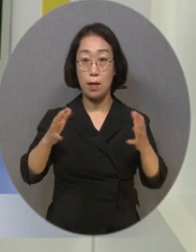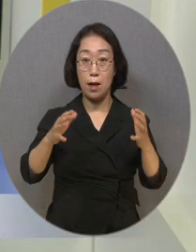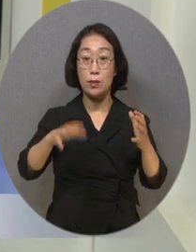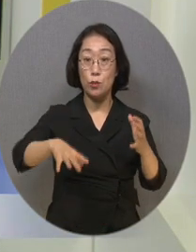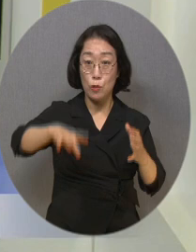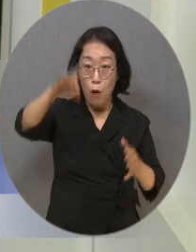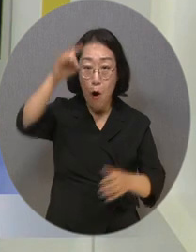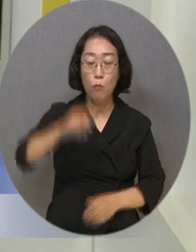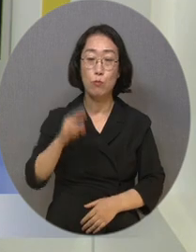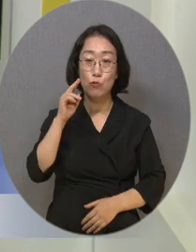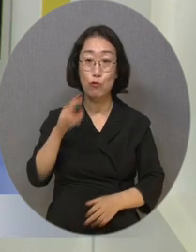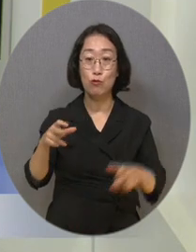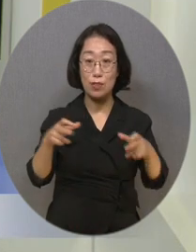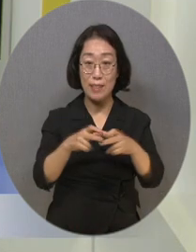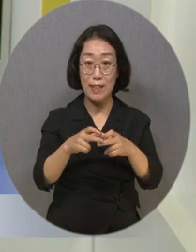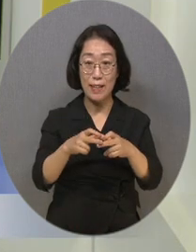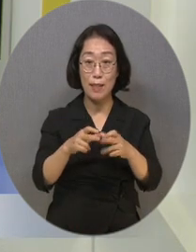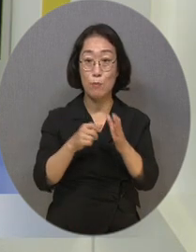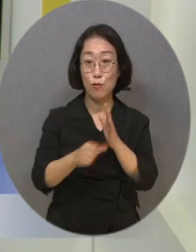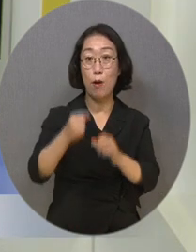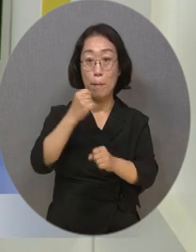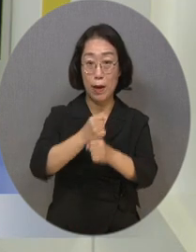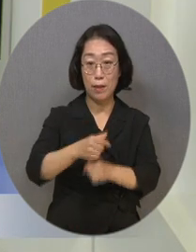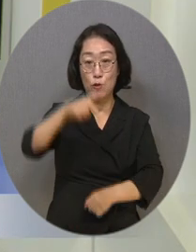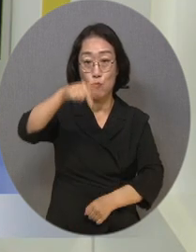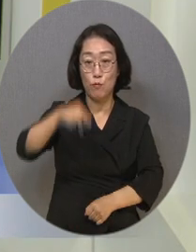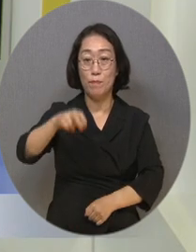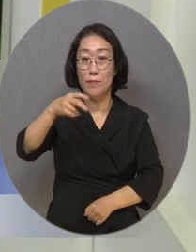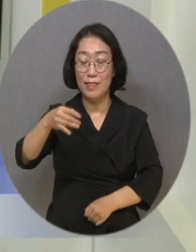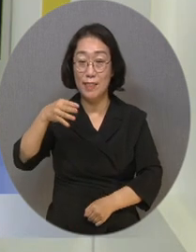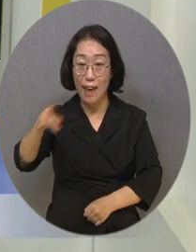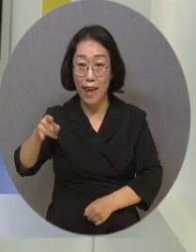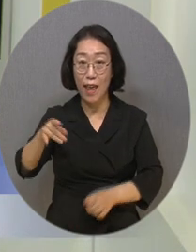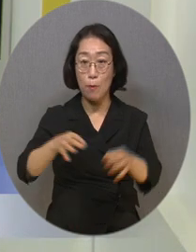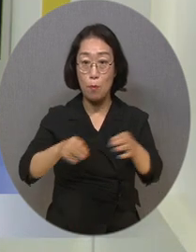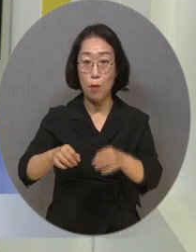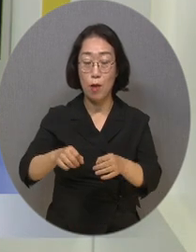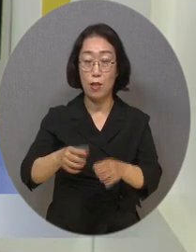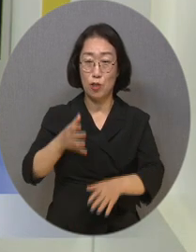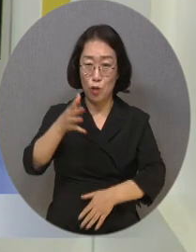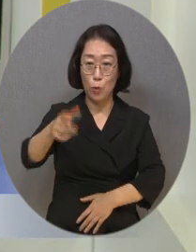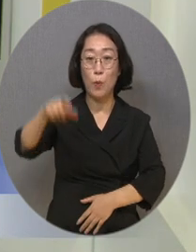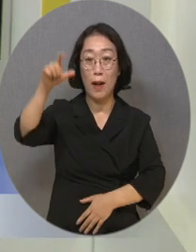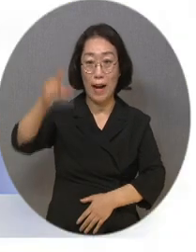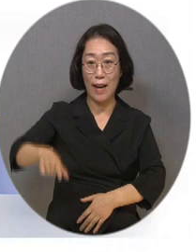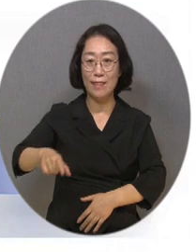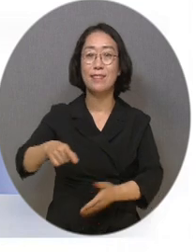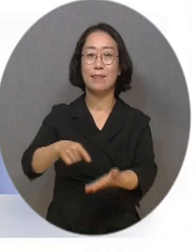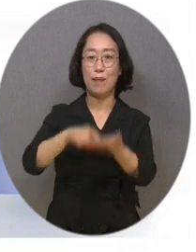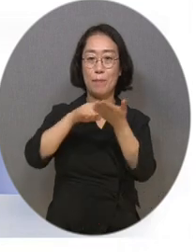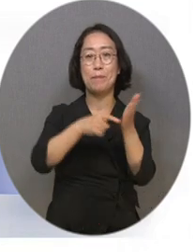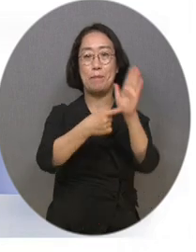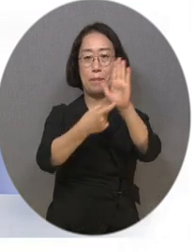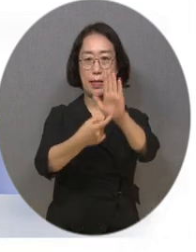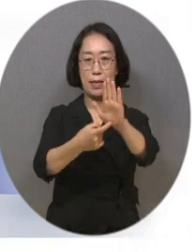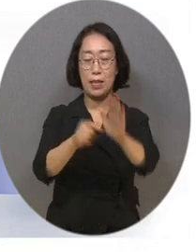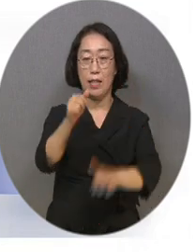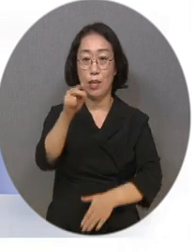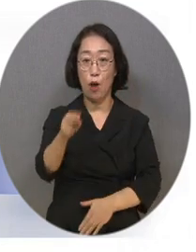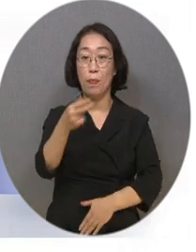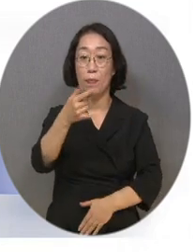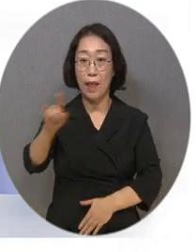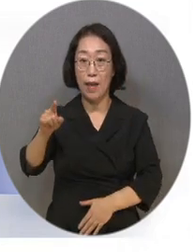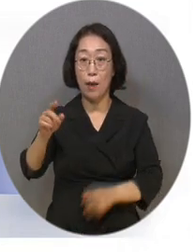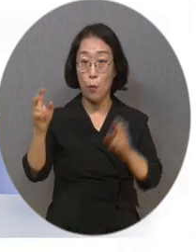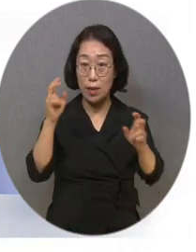중증장애인 생산품을 판매하는 꿈들의 쇼핑몰 전용 카드가 출시했다는 소식입니다. 현대카드에서만